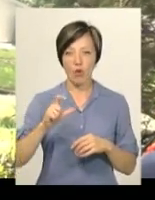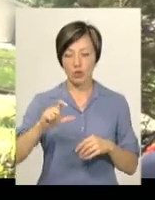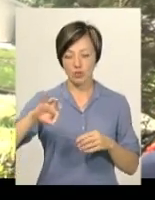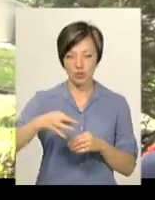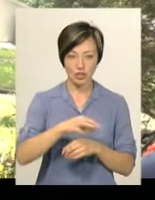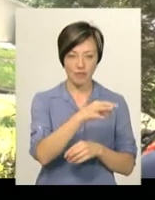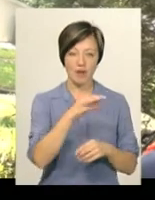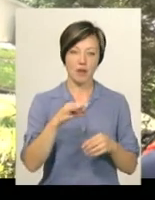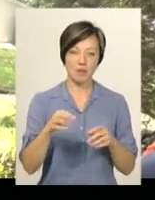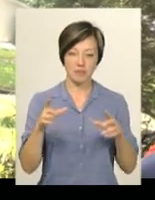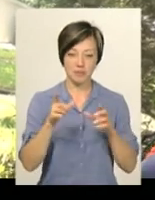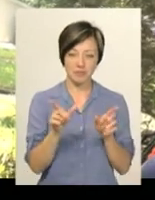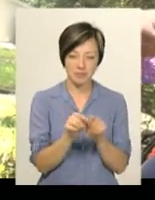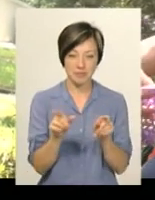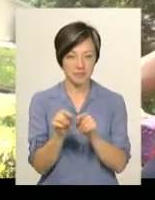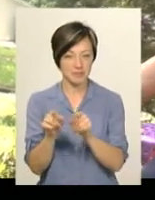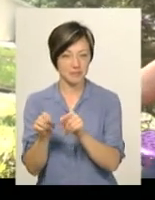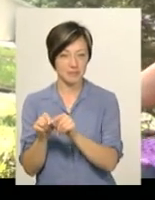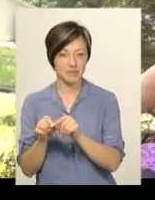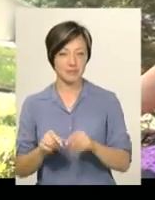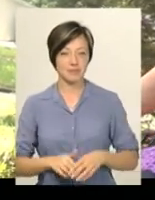Нашиваємо одне, друге, третє.